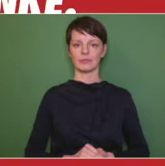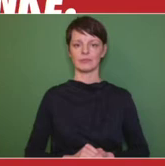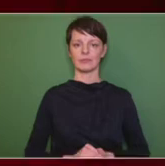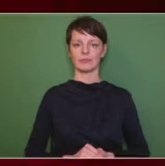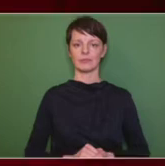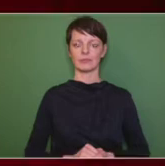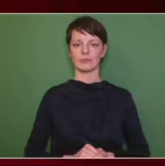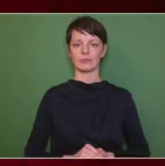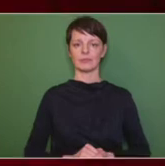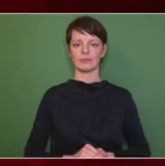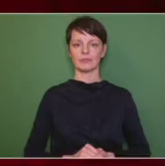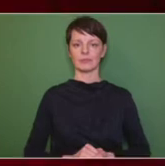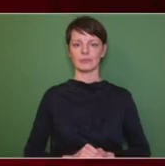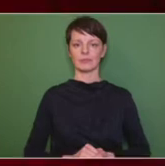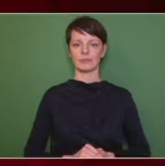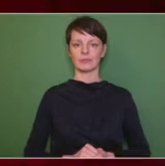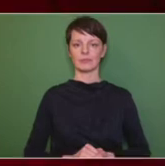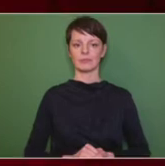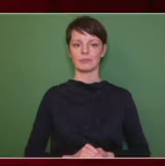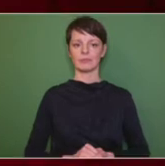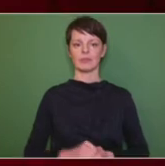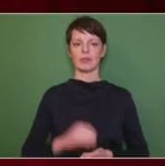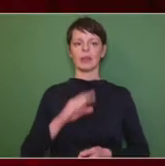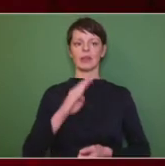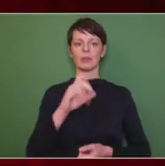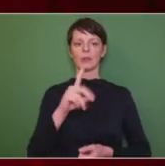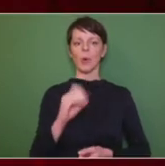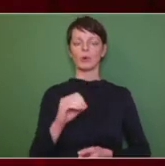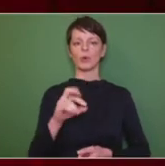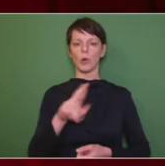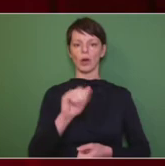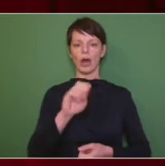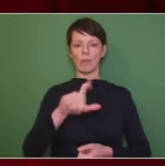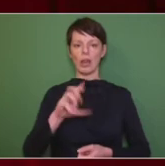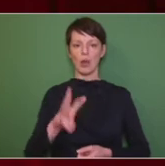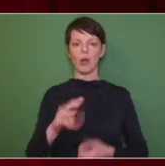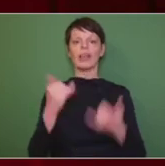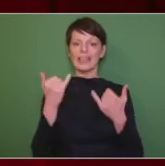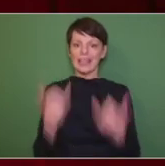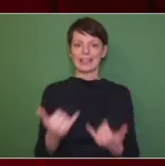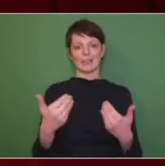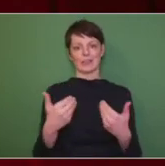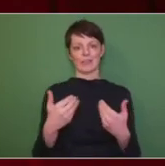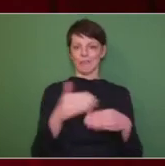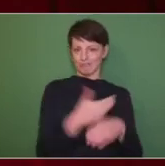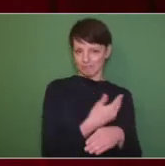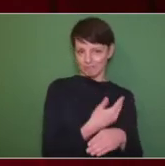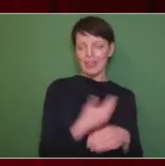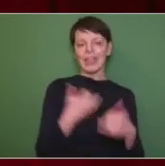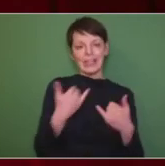Ja, nach Bodo Ramelow ist es mir eine besondere Freude, Katja Kipping jetzt anzusagen. Nicht nur, weil sie unsere